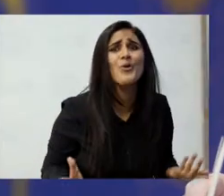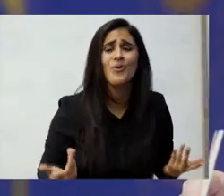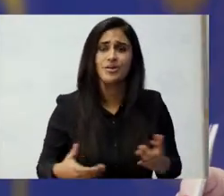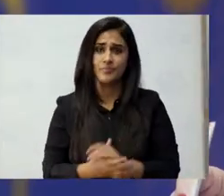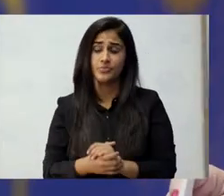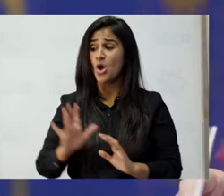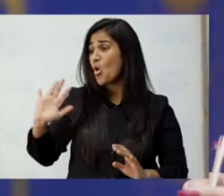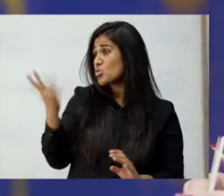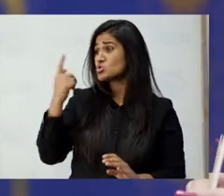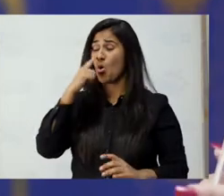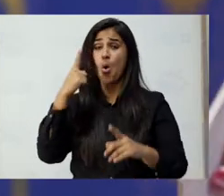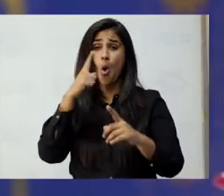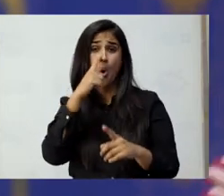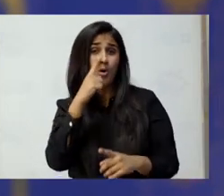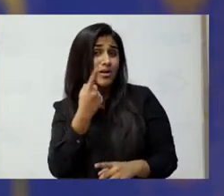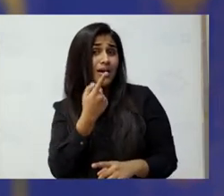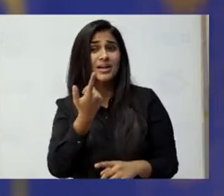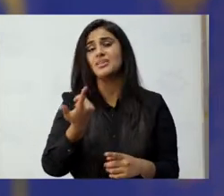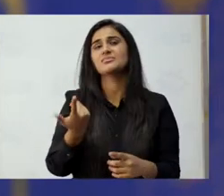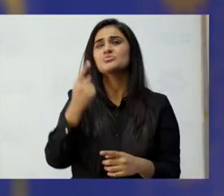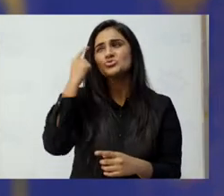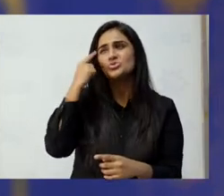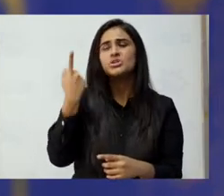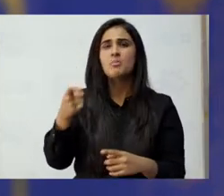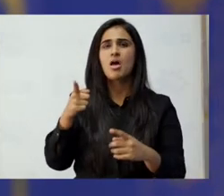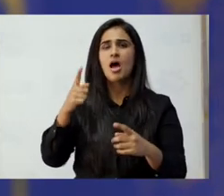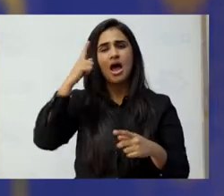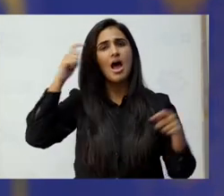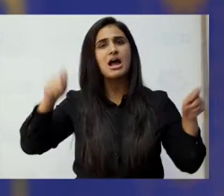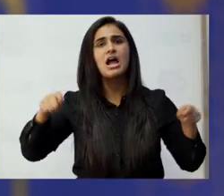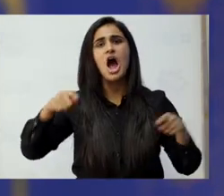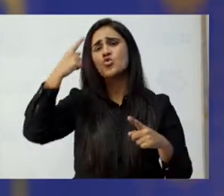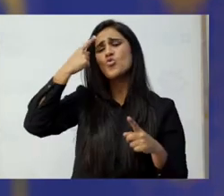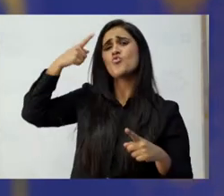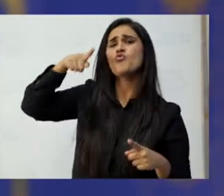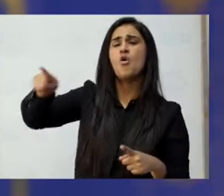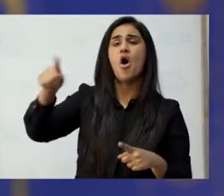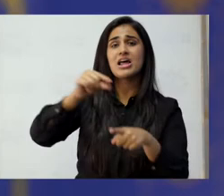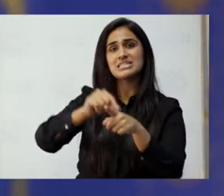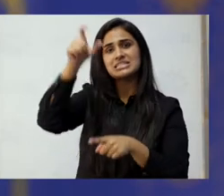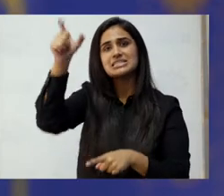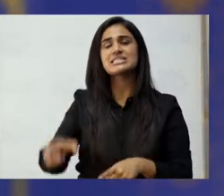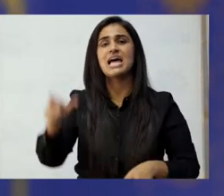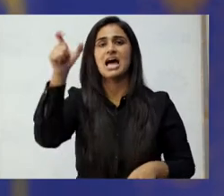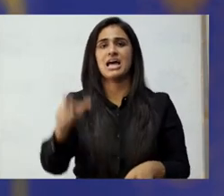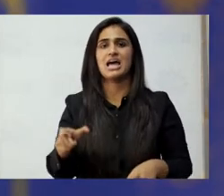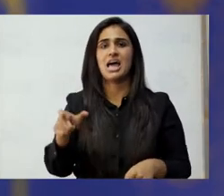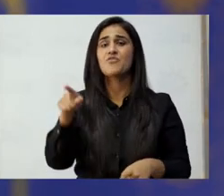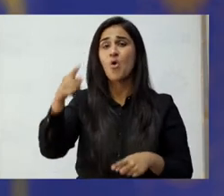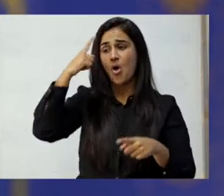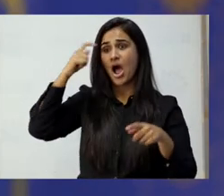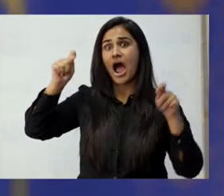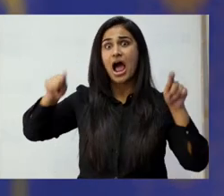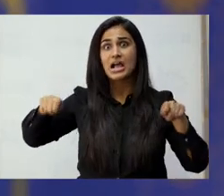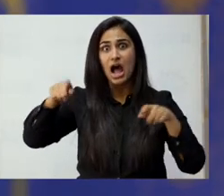ہوتا کہاں جائیں کس سے مدد مانگیں کچھ خواتین نے یہ سوچا کہ قانون لوگوں کے لئے بنایا